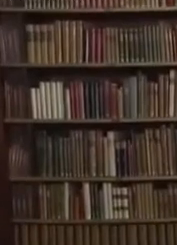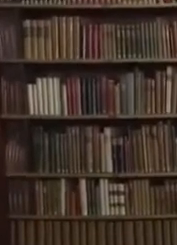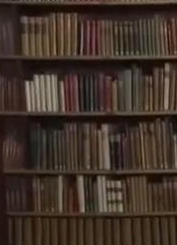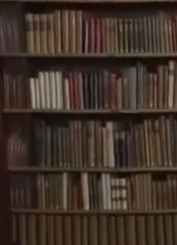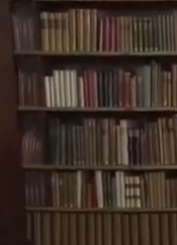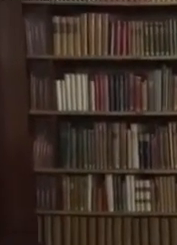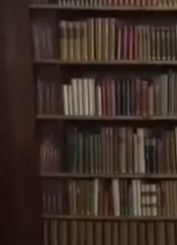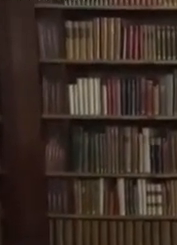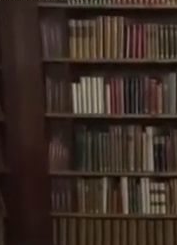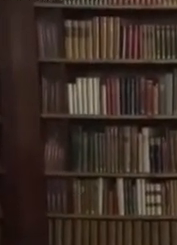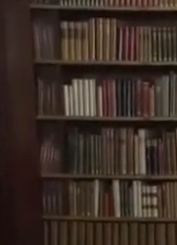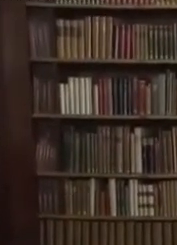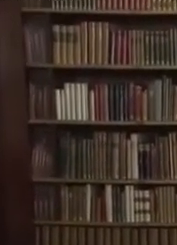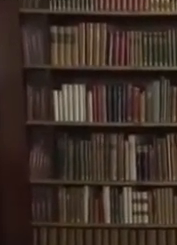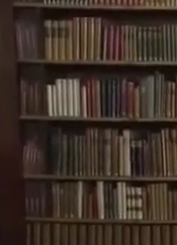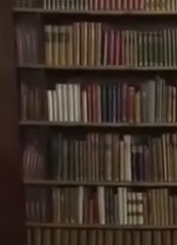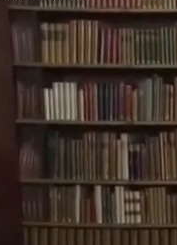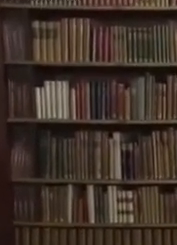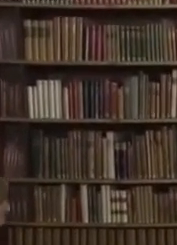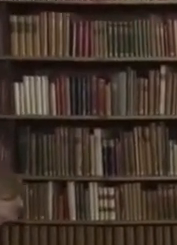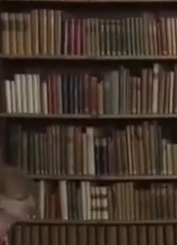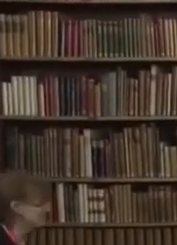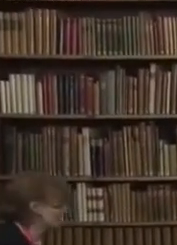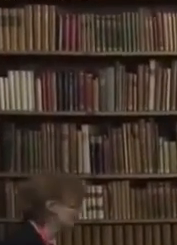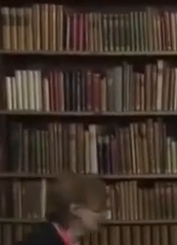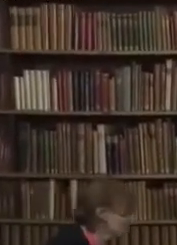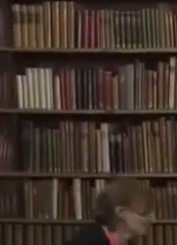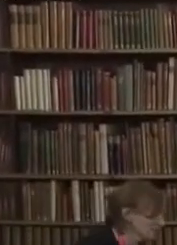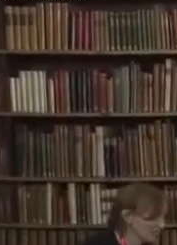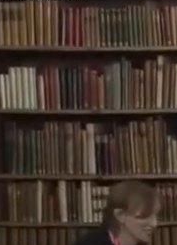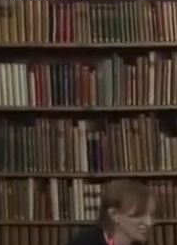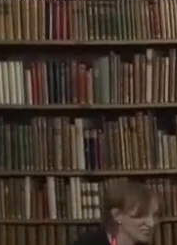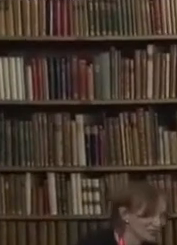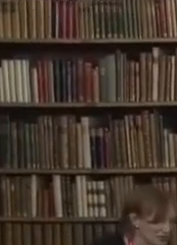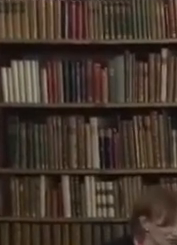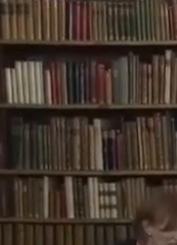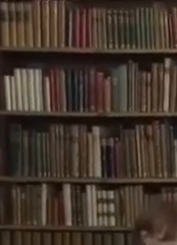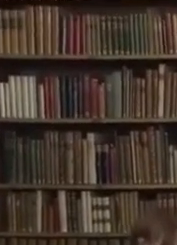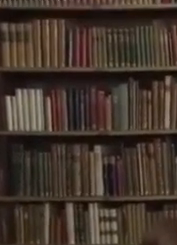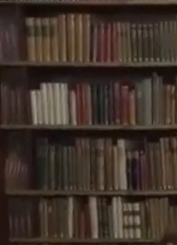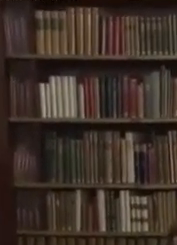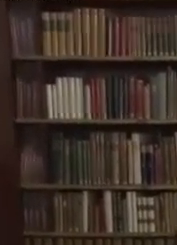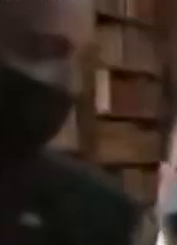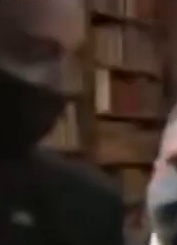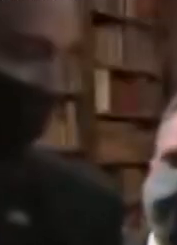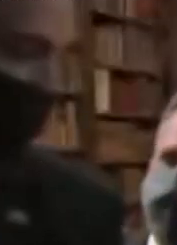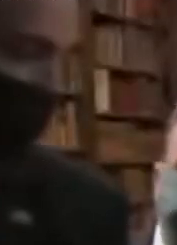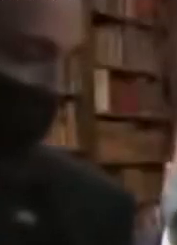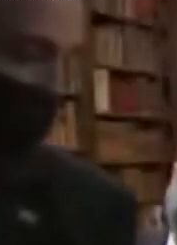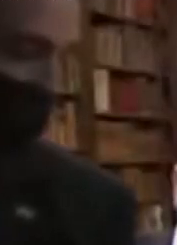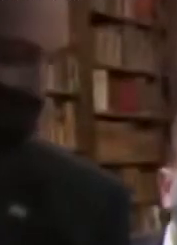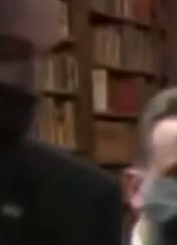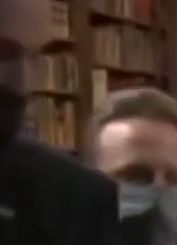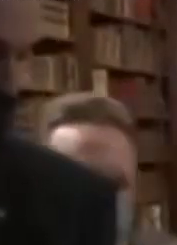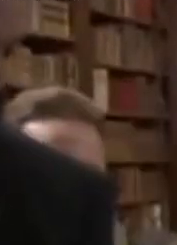haben. Dann Herr Jörgens noch mal. Ich wollte nur wissen, wie groß der Zug ist. Ich glaube, das ist ja keine feste Länge. Ich um die